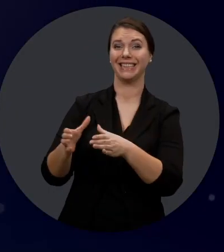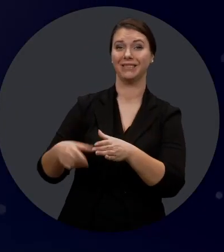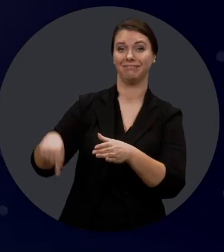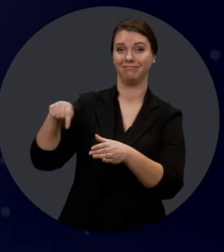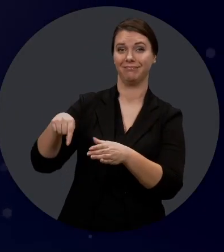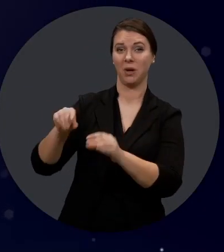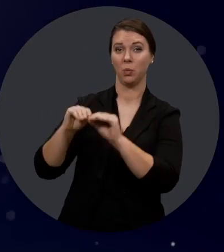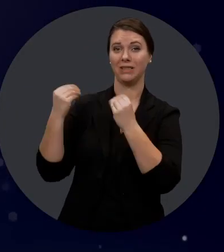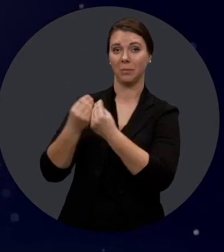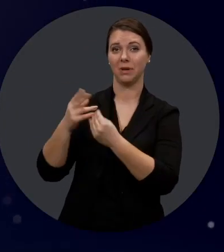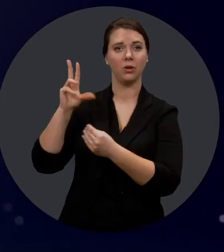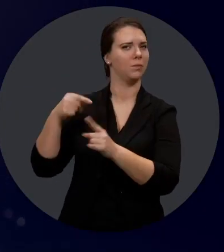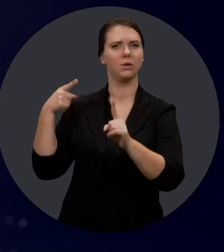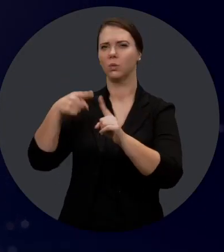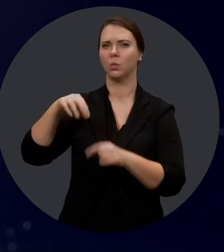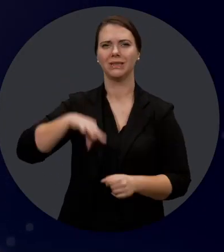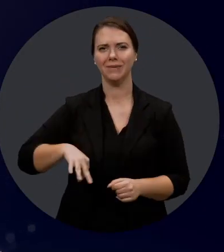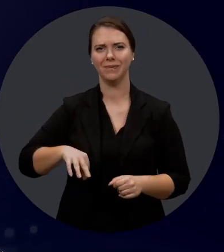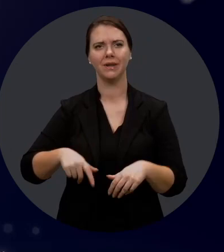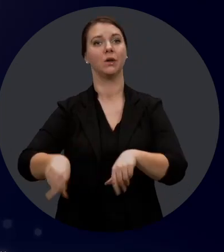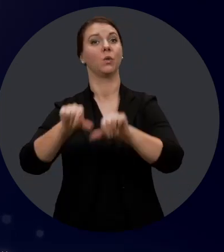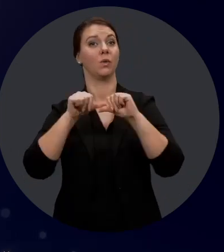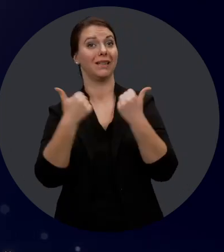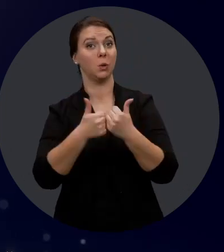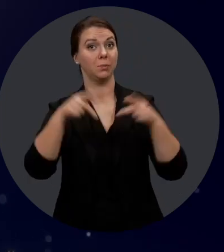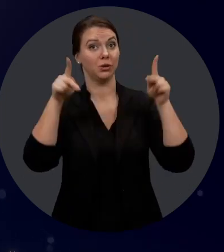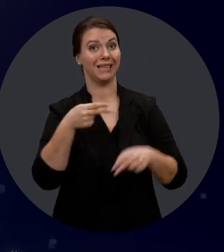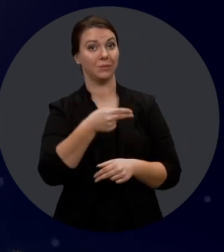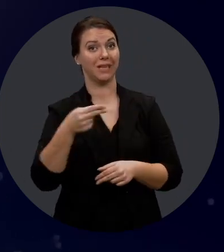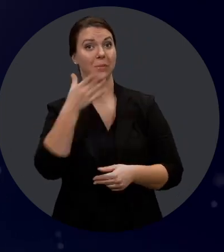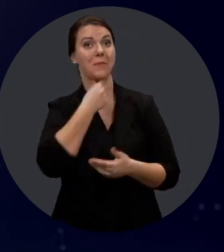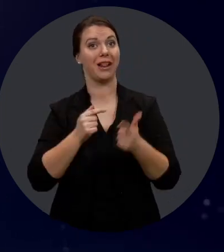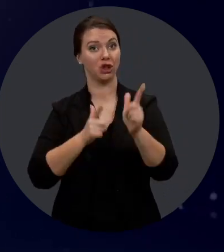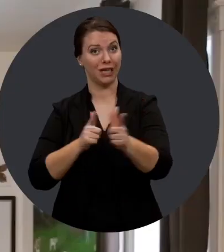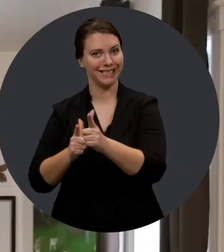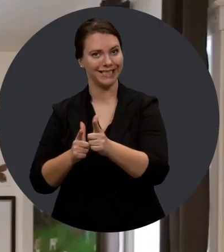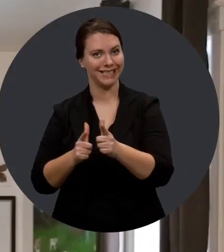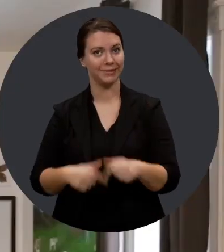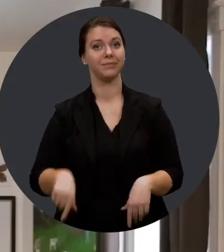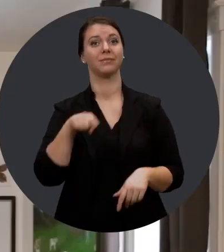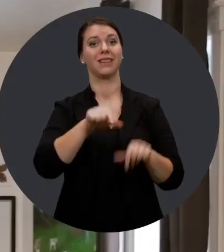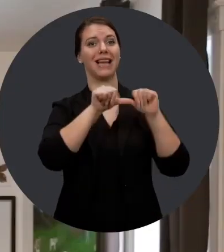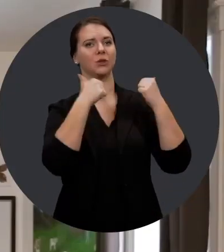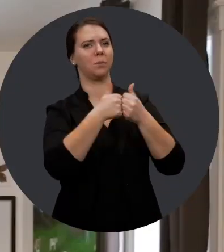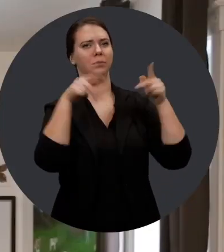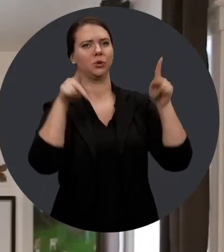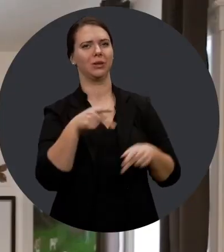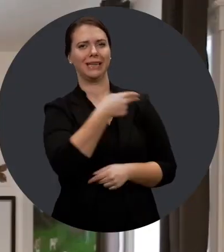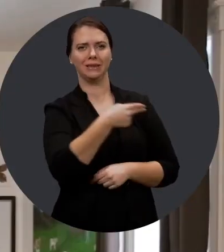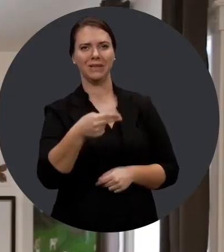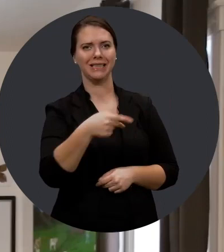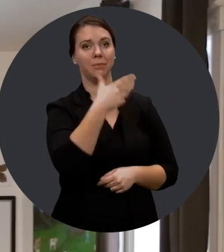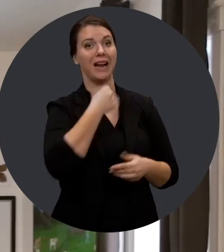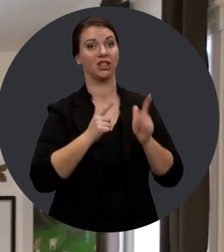Catégorie « organismes à but non lucratif ». Association des personnes handicapées de Bellechasse L'Association des personnes